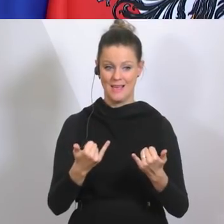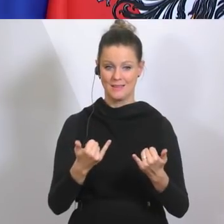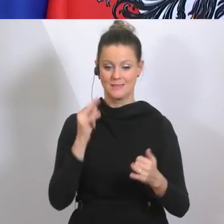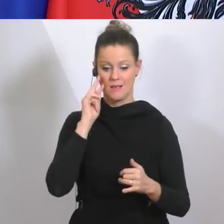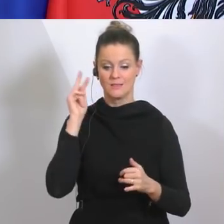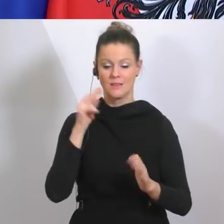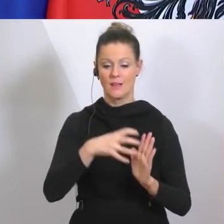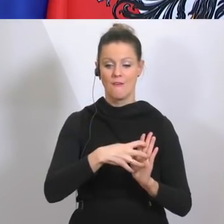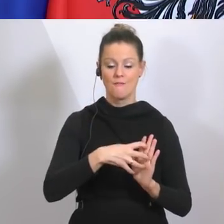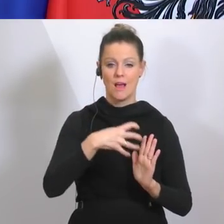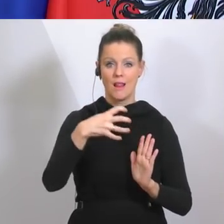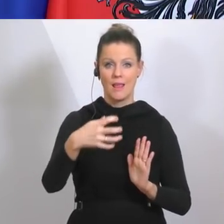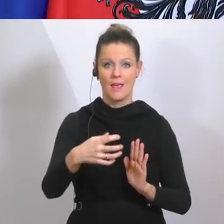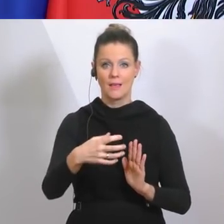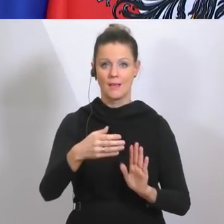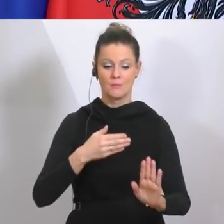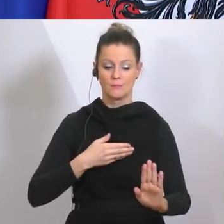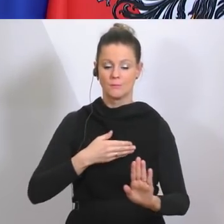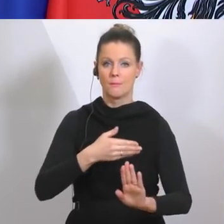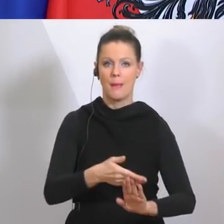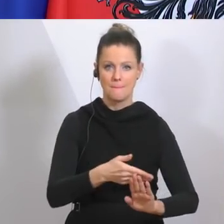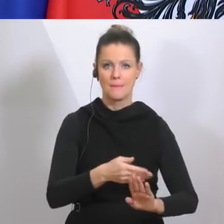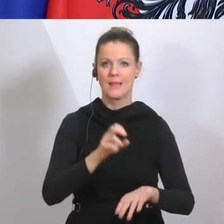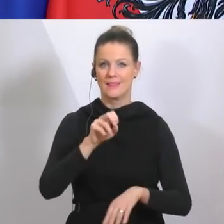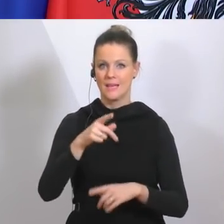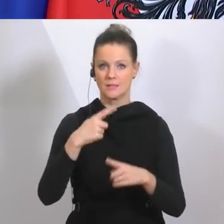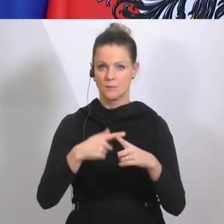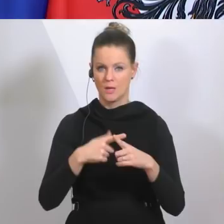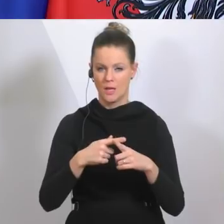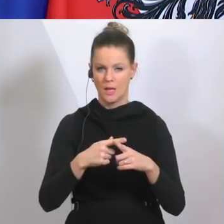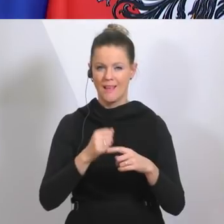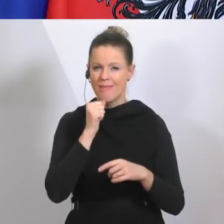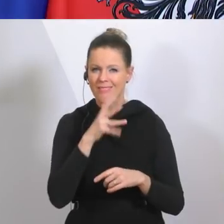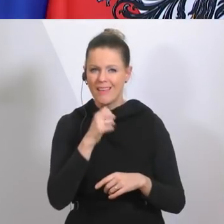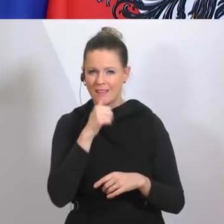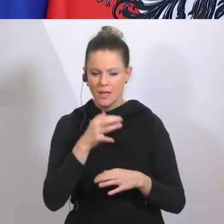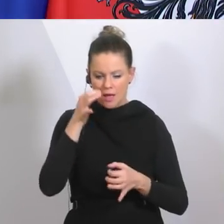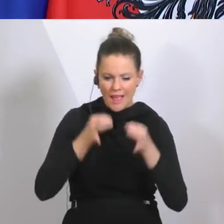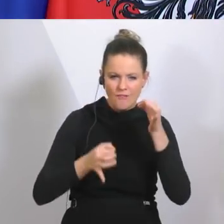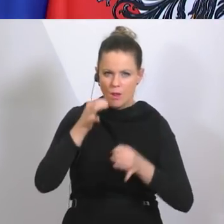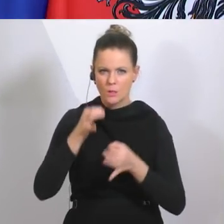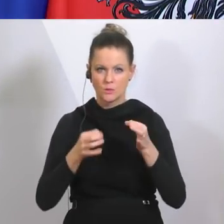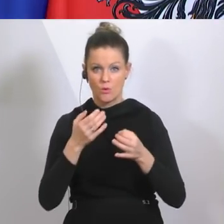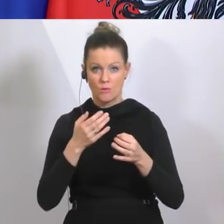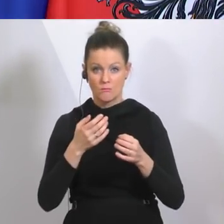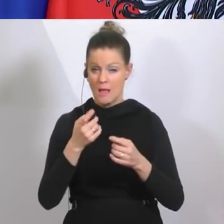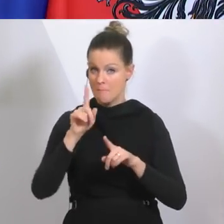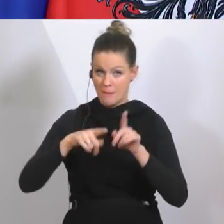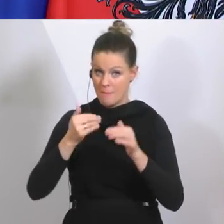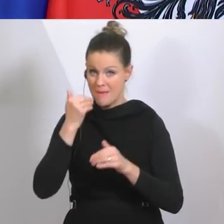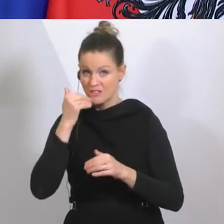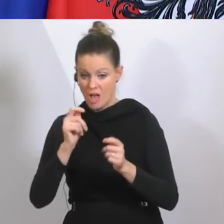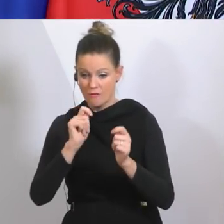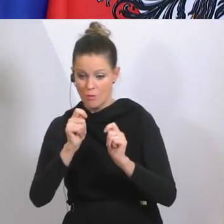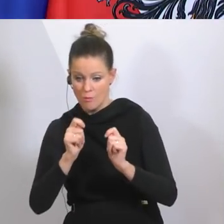aber natürlich evaluieren wir täglich, schärfen nach, besser nach dort, wo es notwendig ist und werden